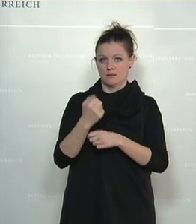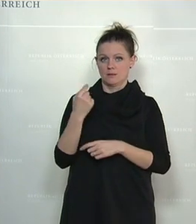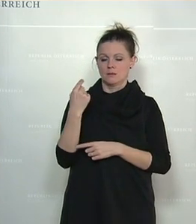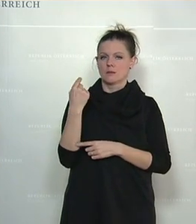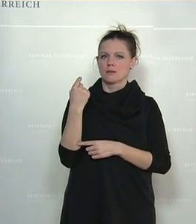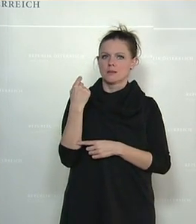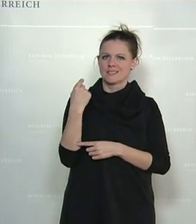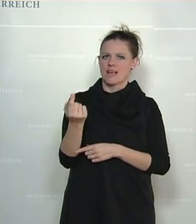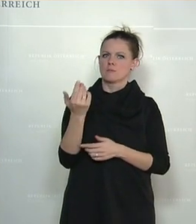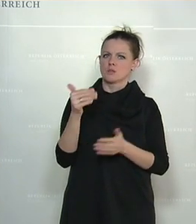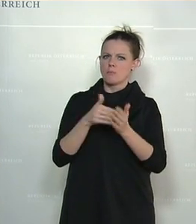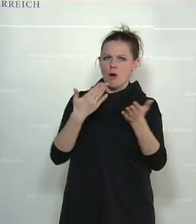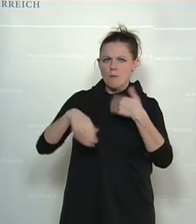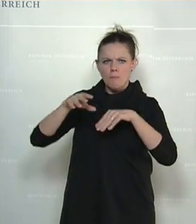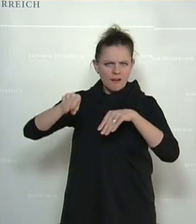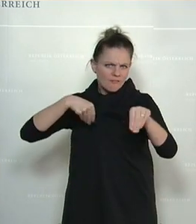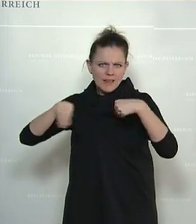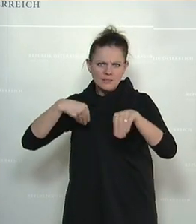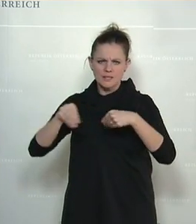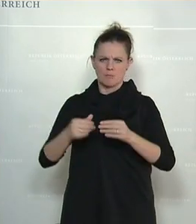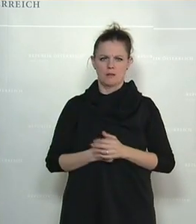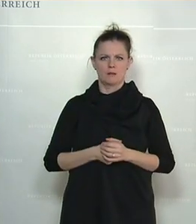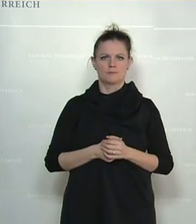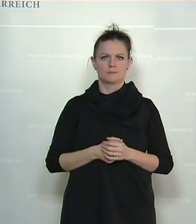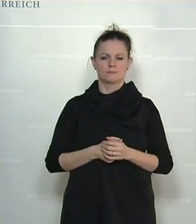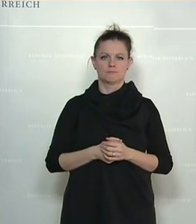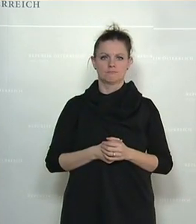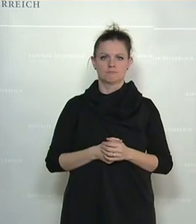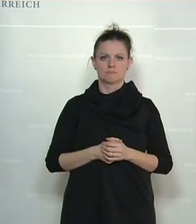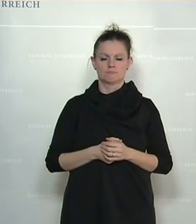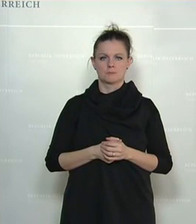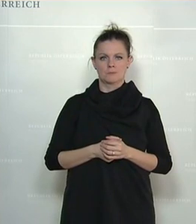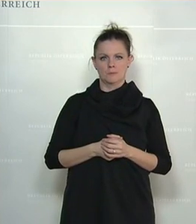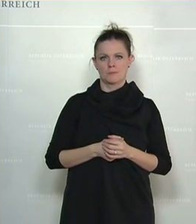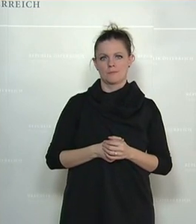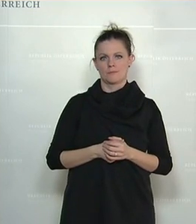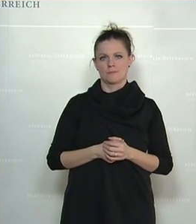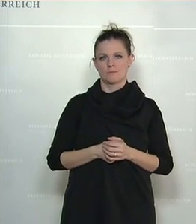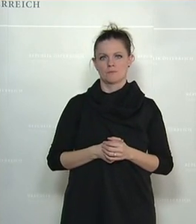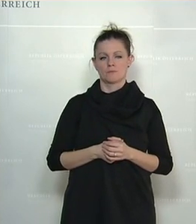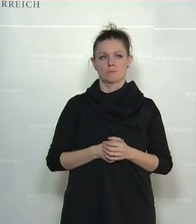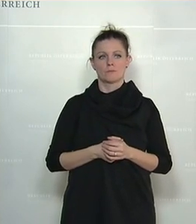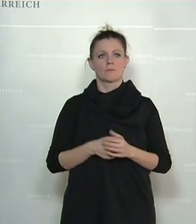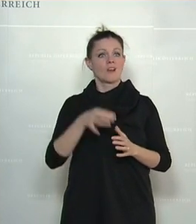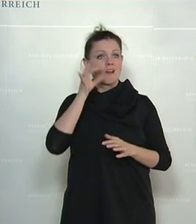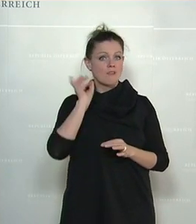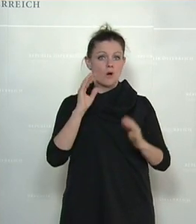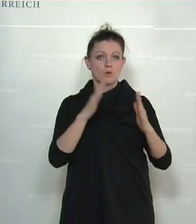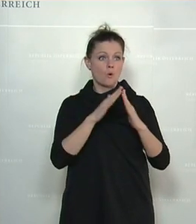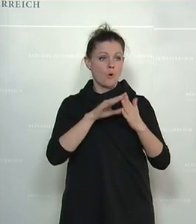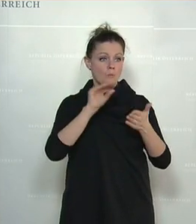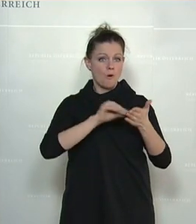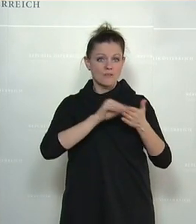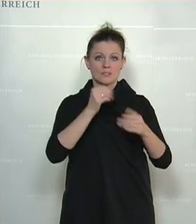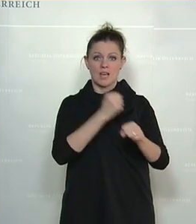mehr Flexibilität sein. Dort, wo Frauen in Homeoffice arbeiten können,